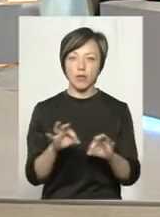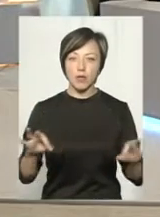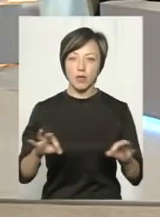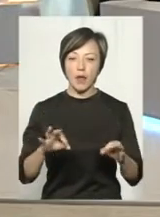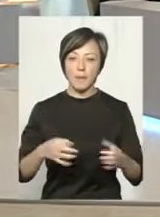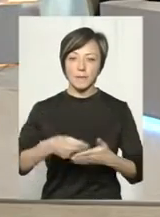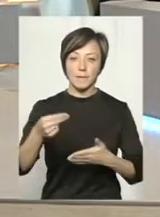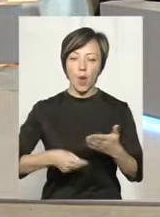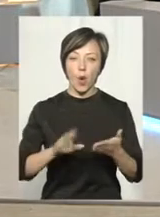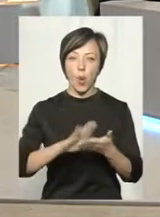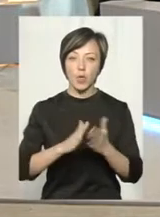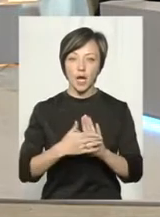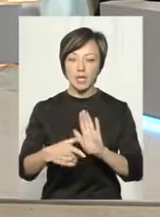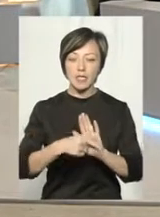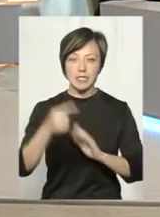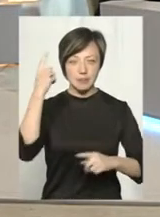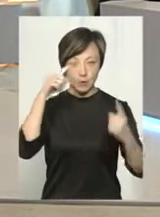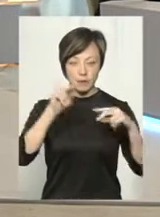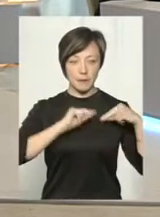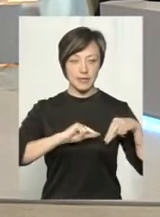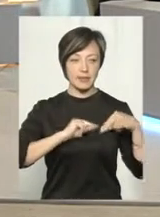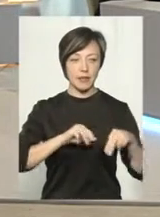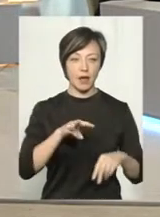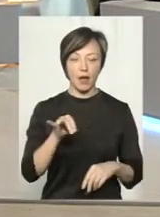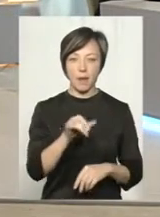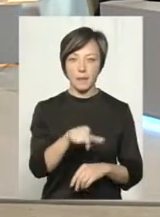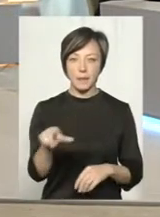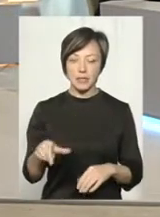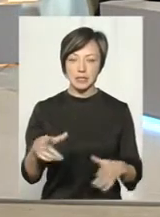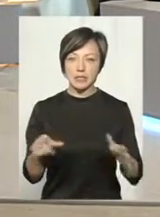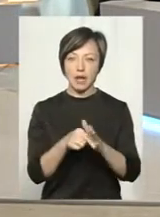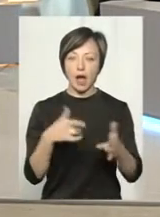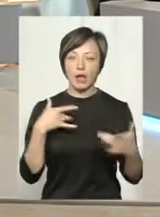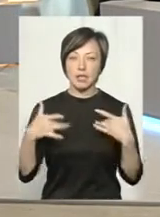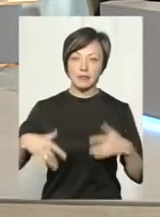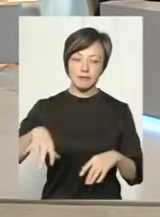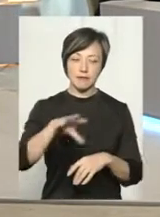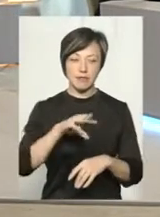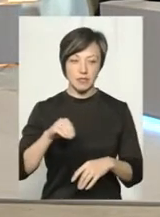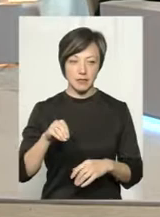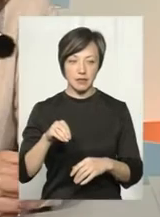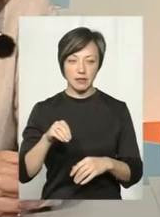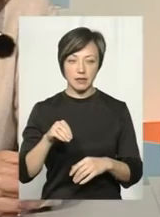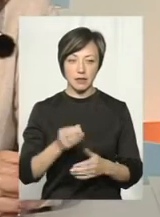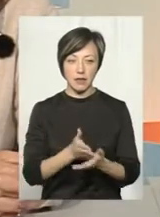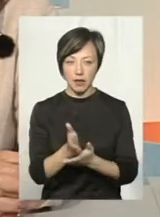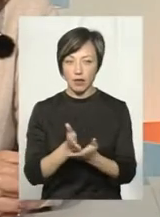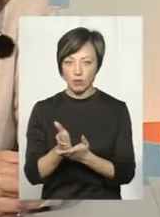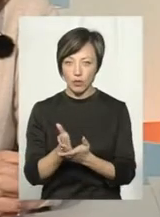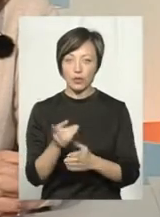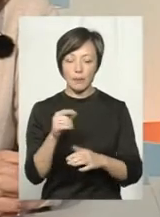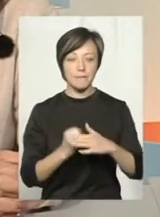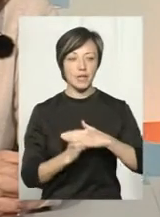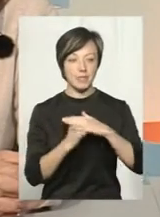контракти з творчими працівниками, тобто з артистами всіх жанрів. Тому-то на